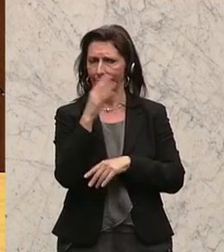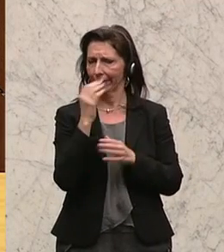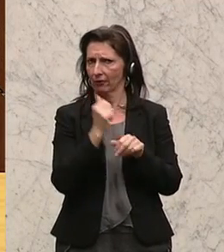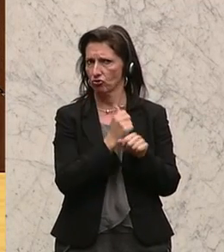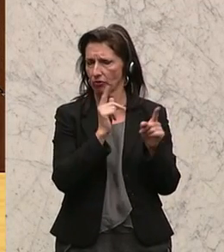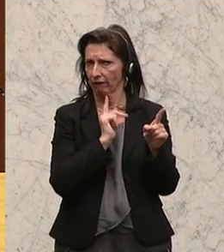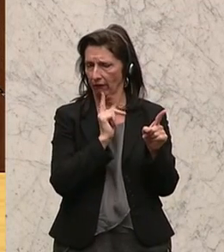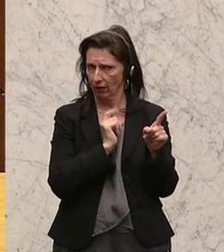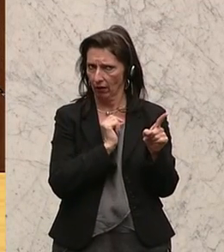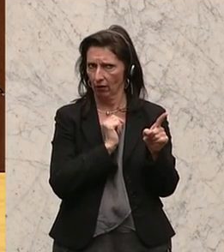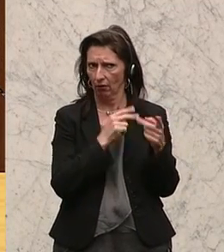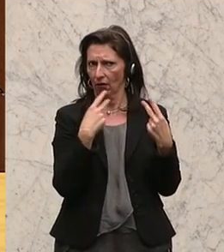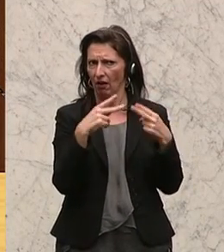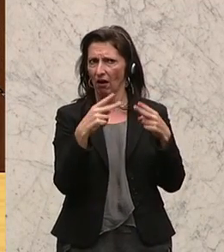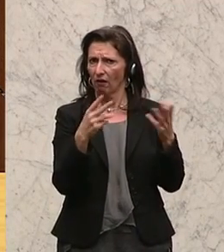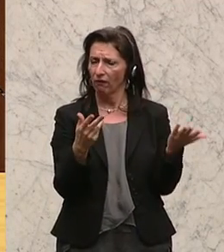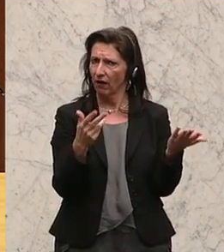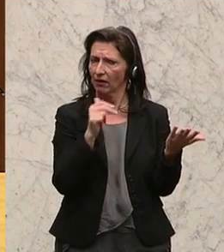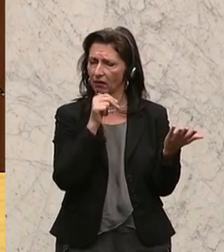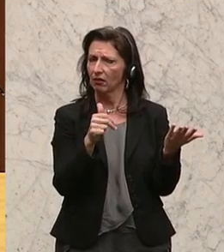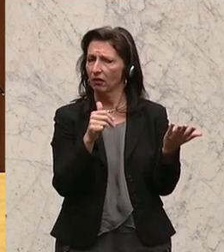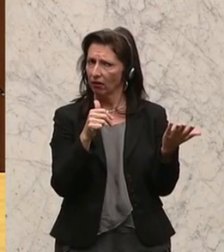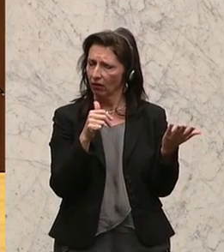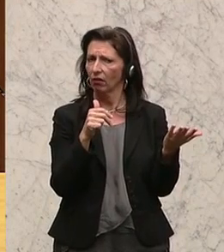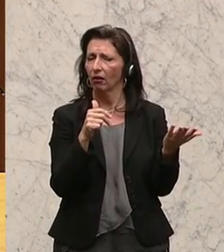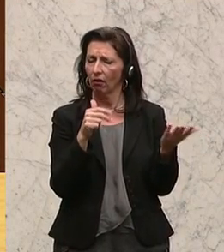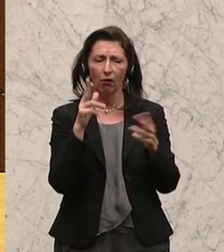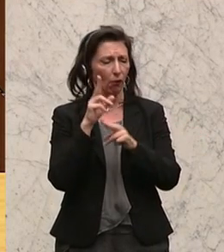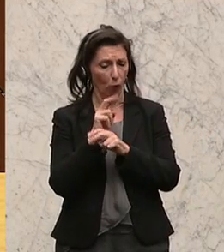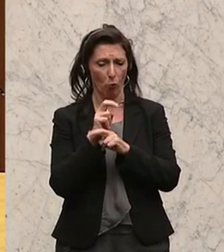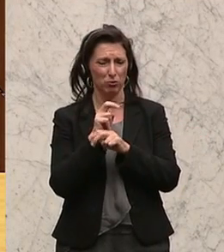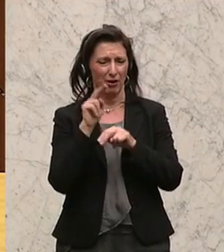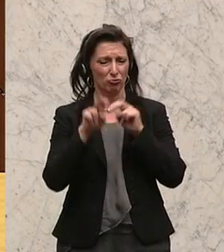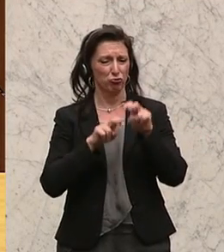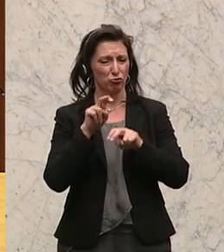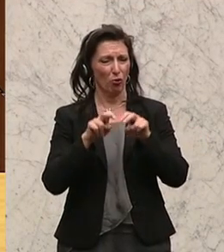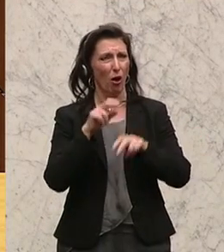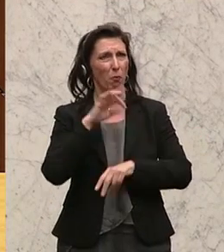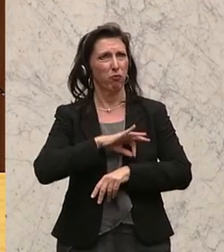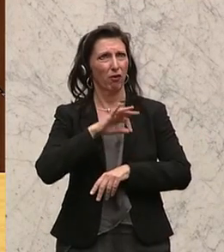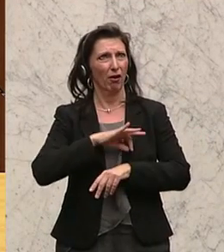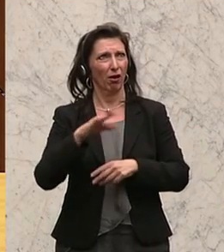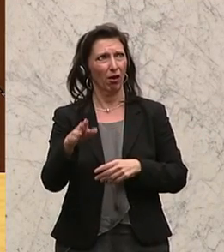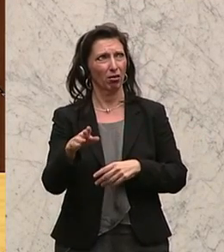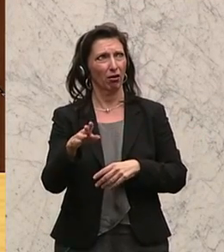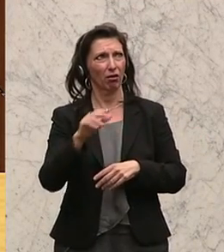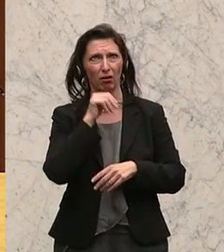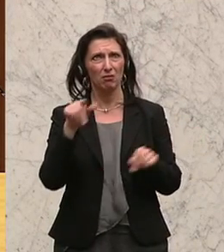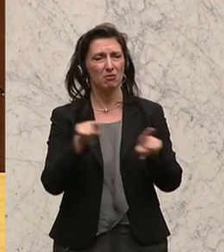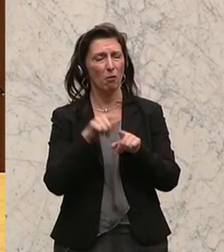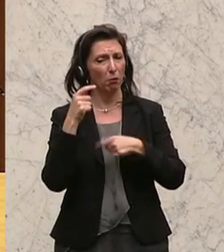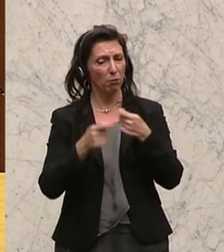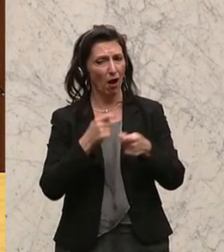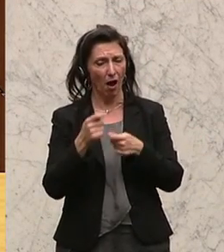weiterhin eine Ungleichbehandlung mit österreichischen Steuerpflichtigen nach Sicht zieht. Und dagegen